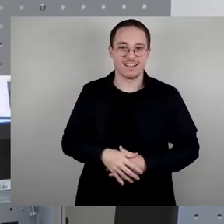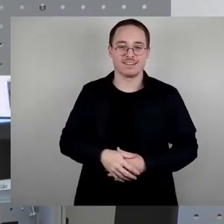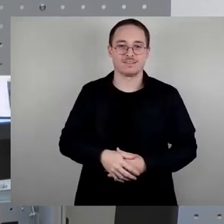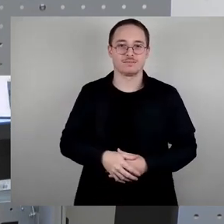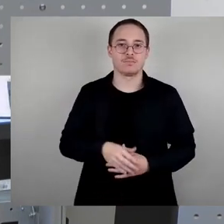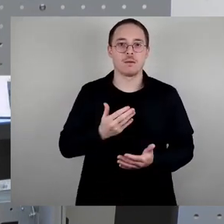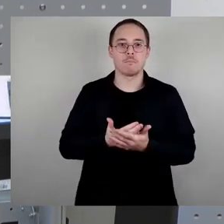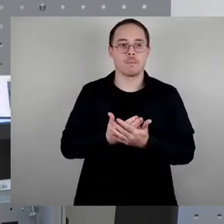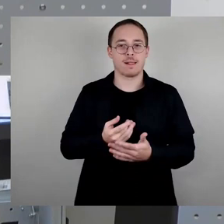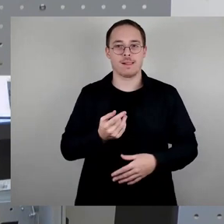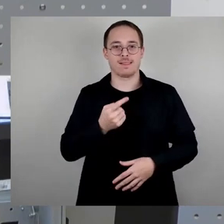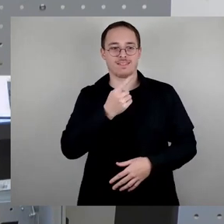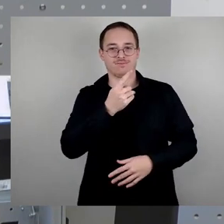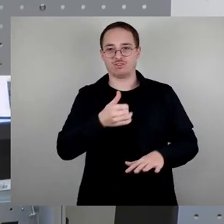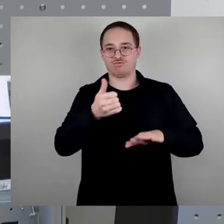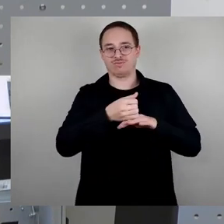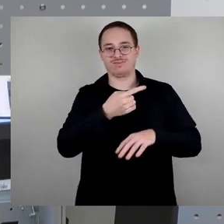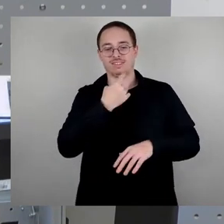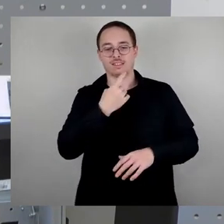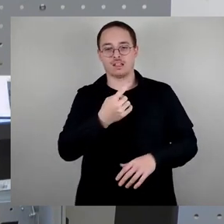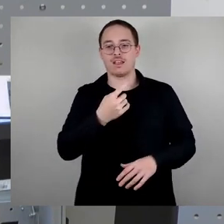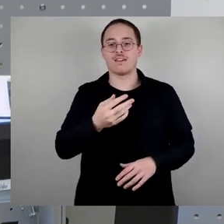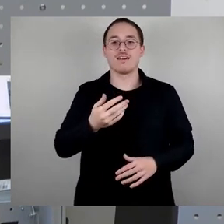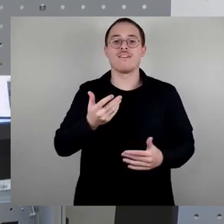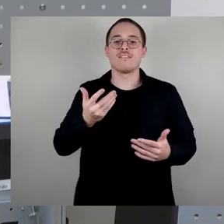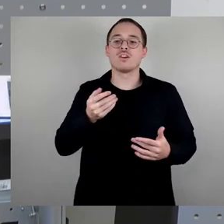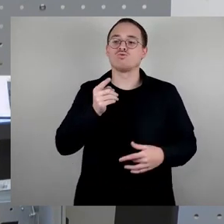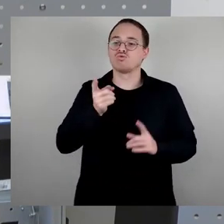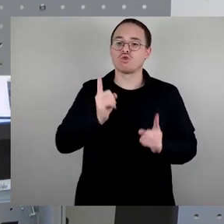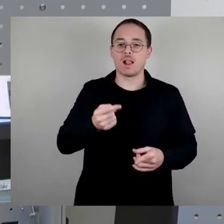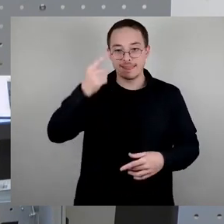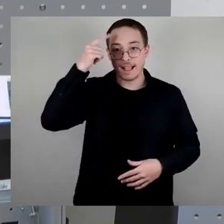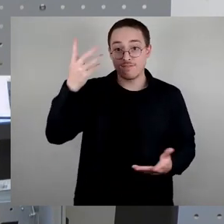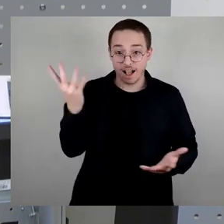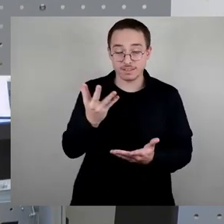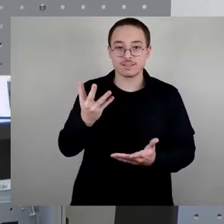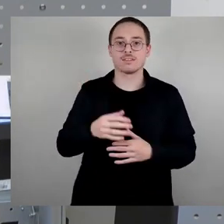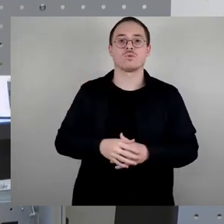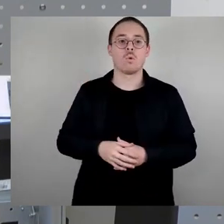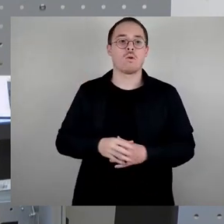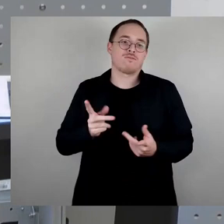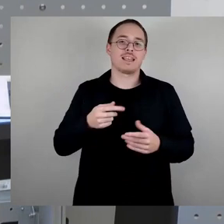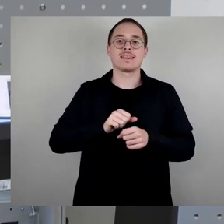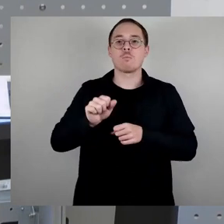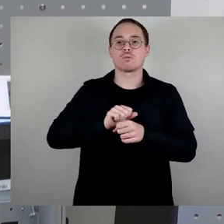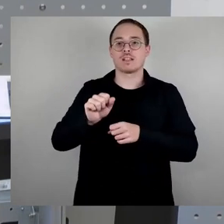denken hast, Agenda sind die pseudemokratischen Demonstrationen gegen Rechts in den vergangenen vier Wochen.